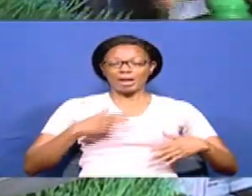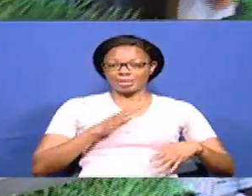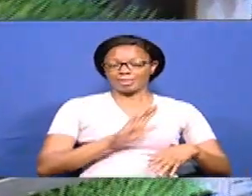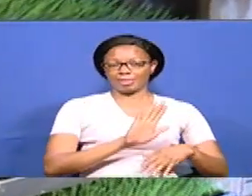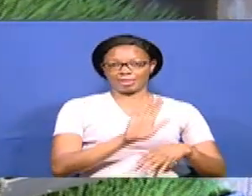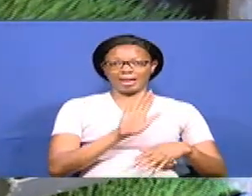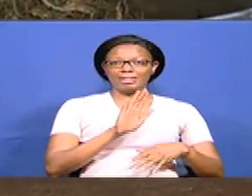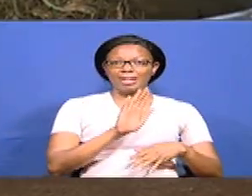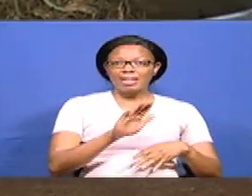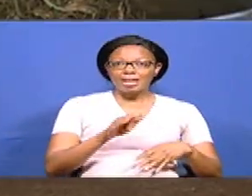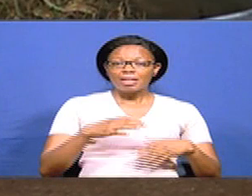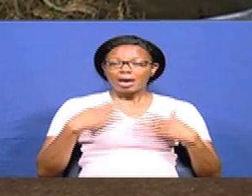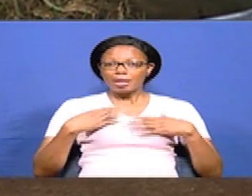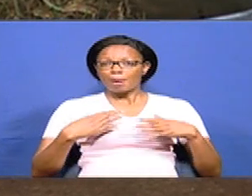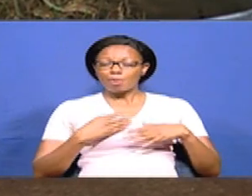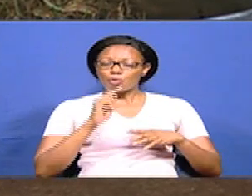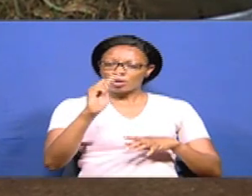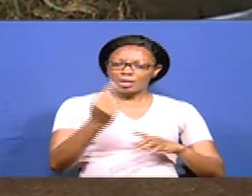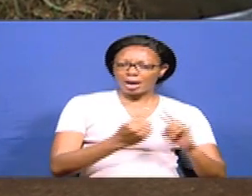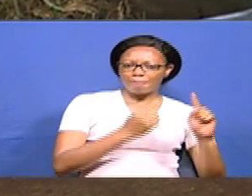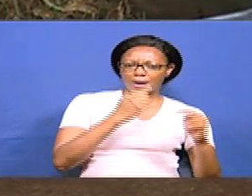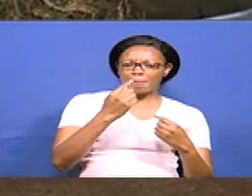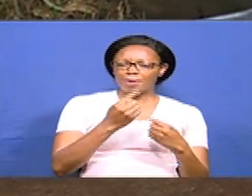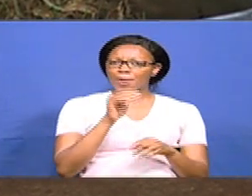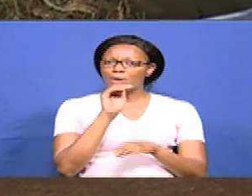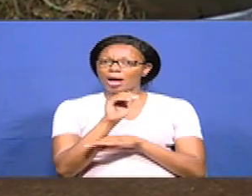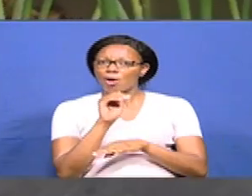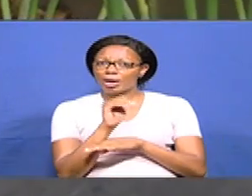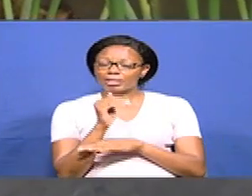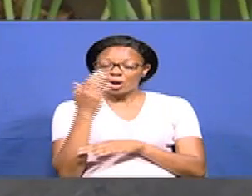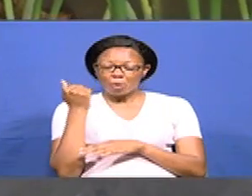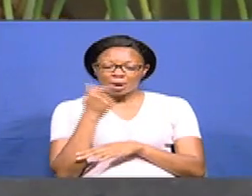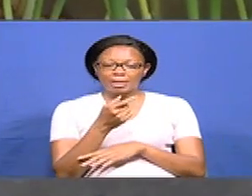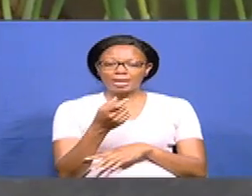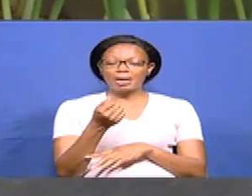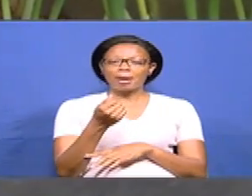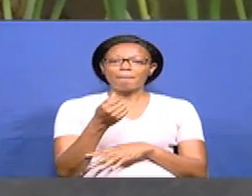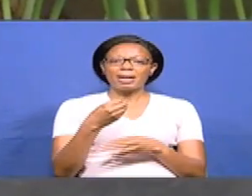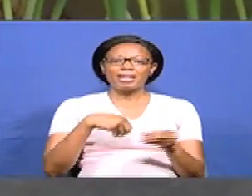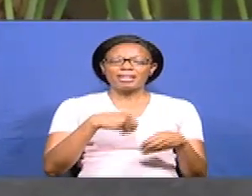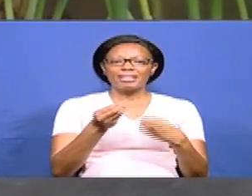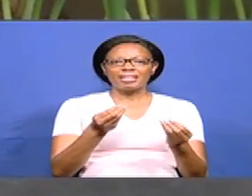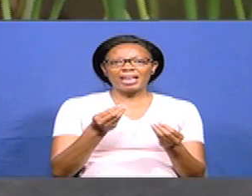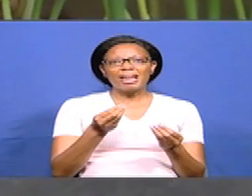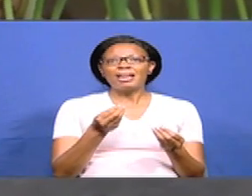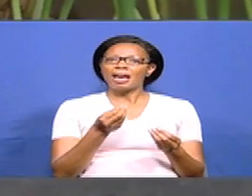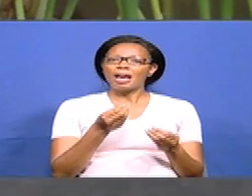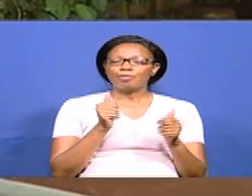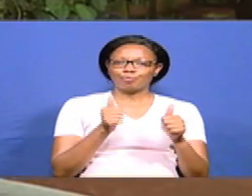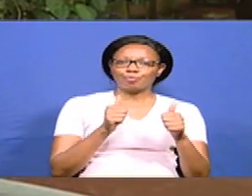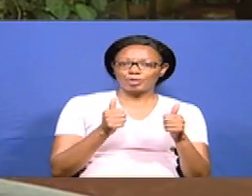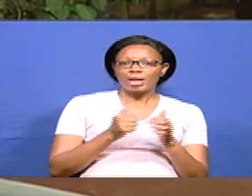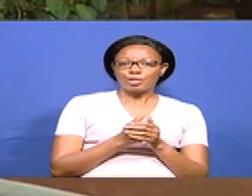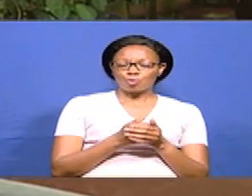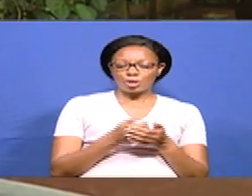yao. Watajawake nao ni rahisi kupata kwa sababu beya yaki. Hai umizi hata yule mfugaji mdogo. For this,